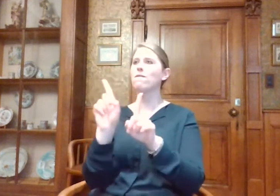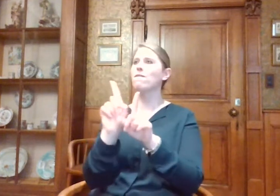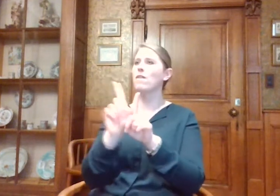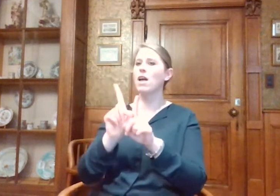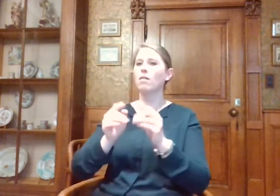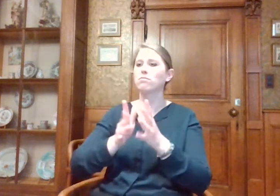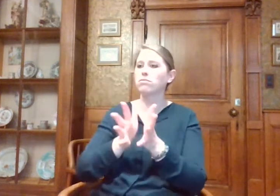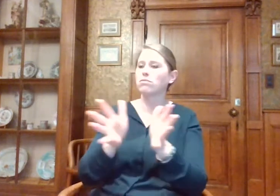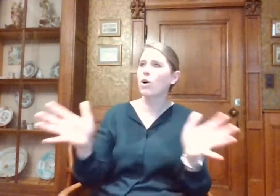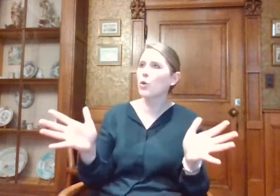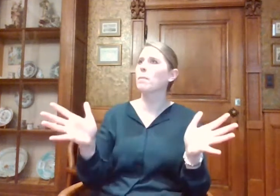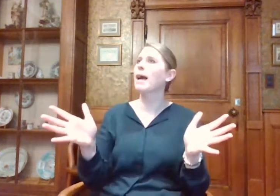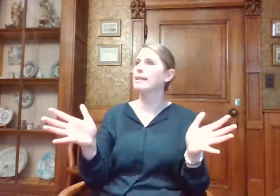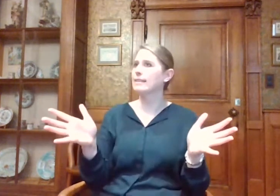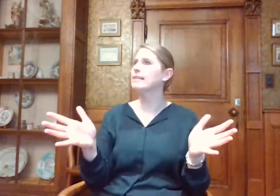uitgebreid.